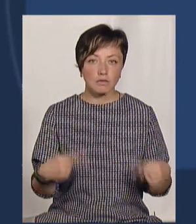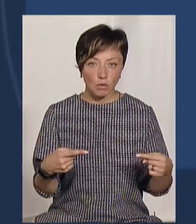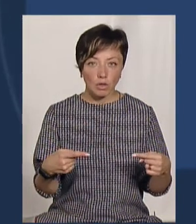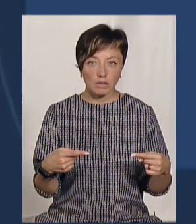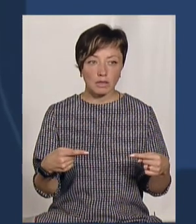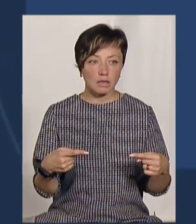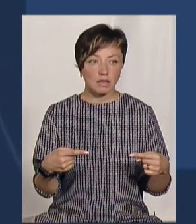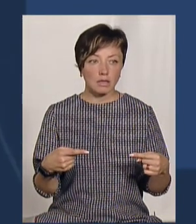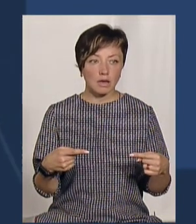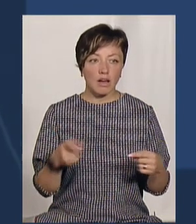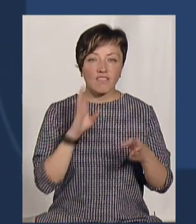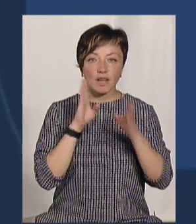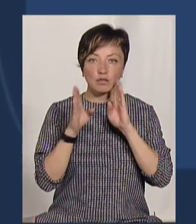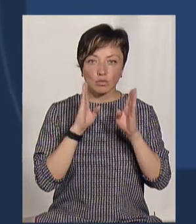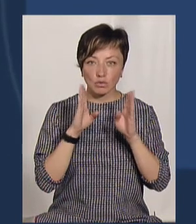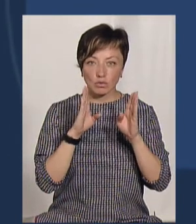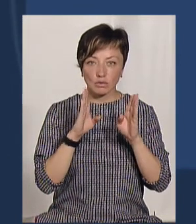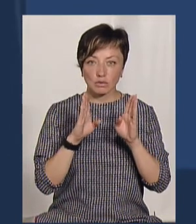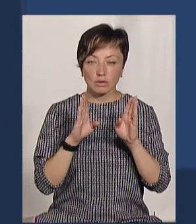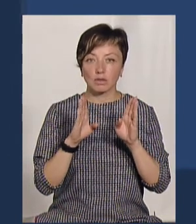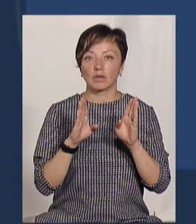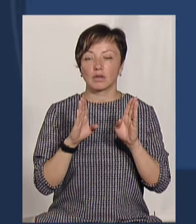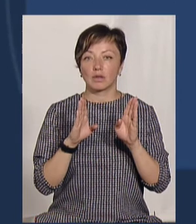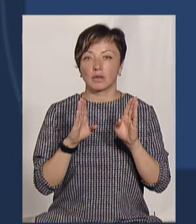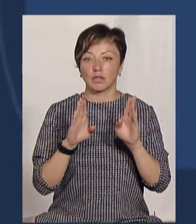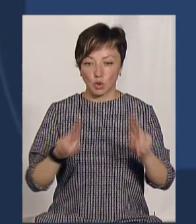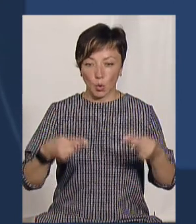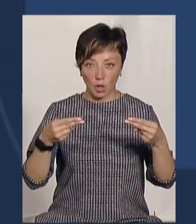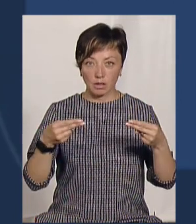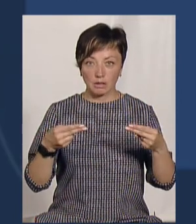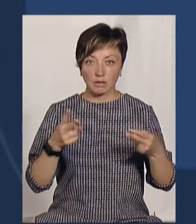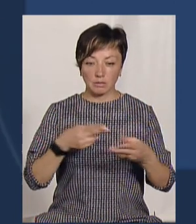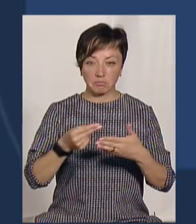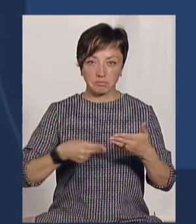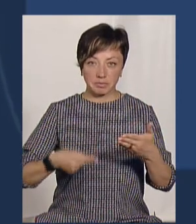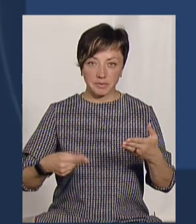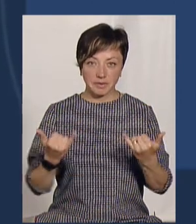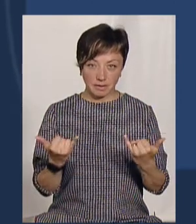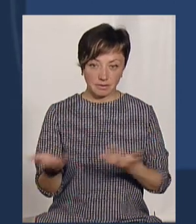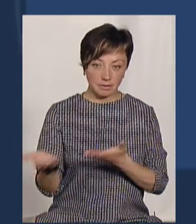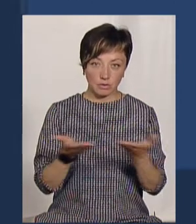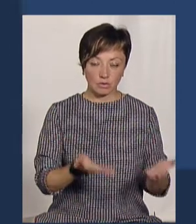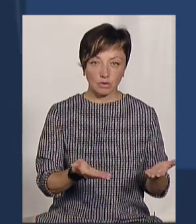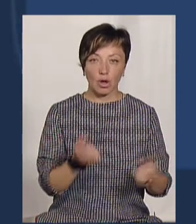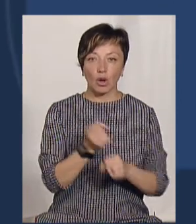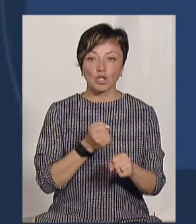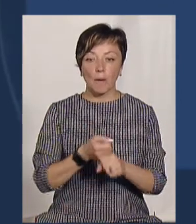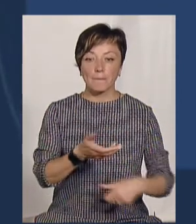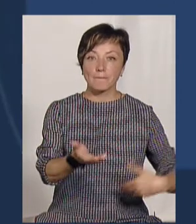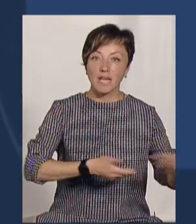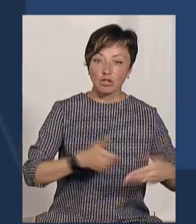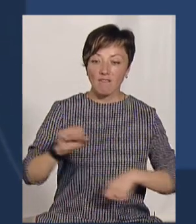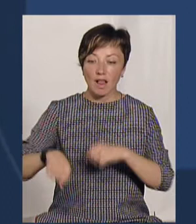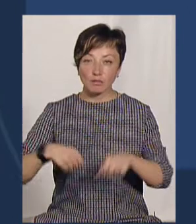-сторінка «Шлях Бобра – Сатенівський квест», на яку ще бажаю вам підписуватися вже. Розроблено вже пішовелосипедний квест,